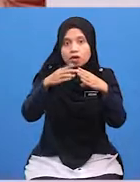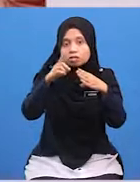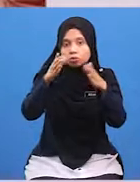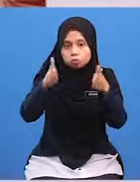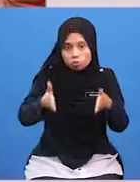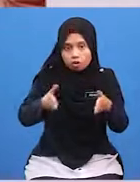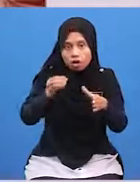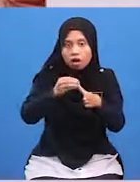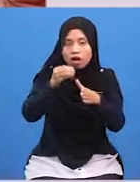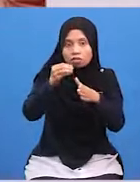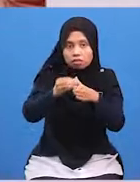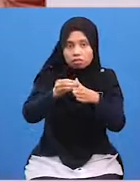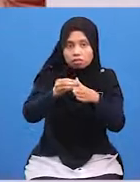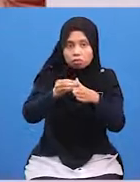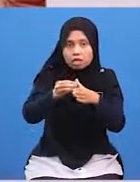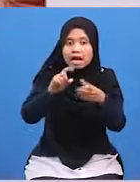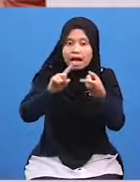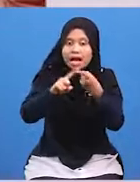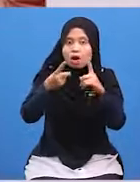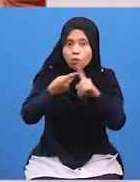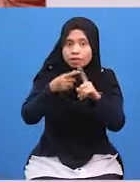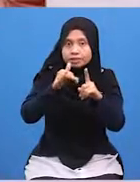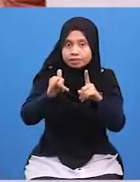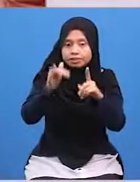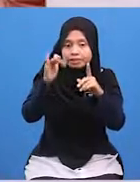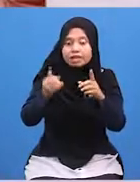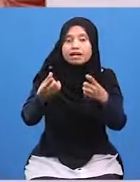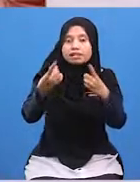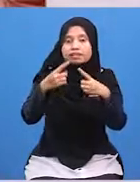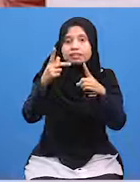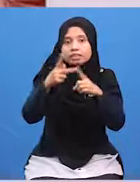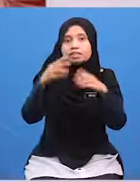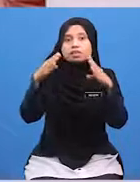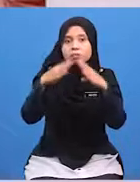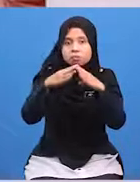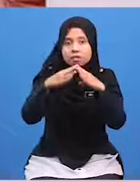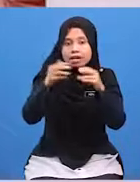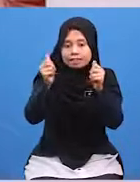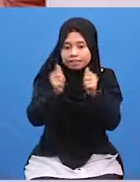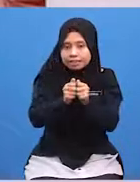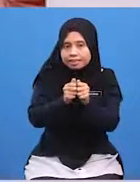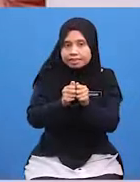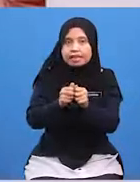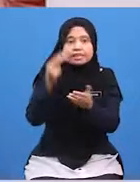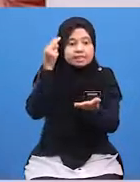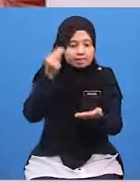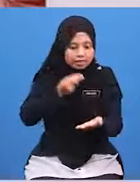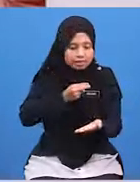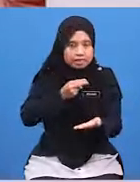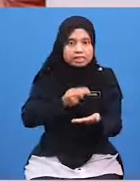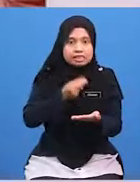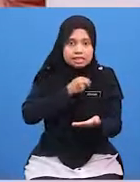Ataupun kawannya yang datang ke rumahnya dengan niat untuk